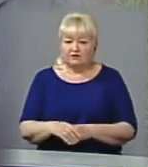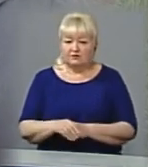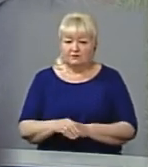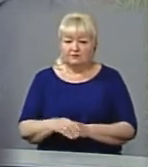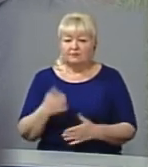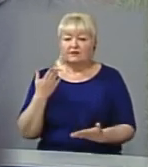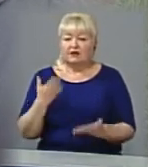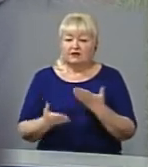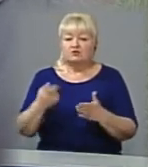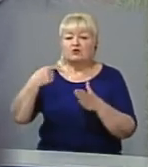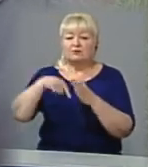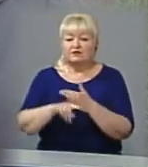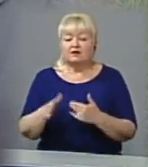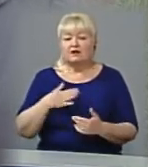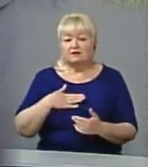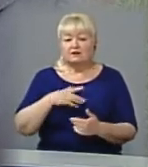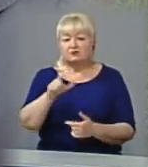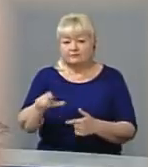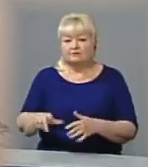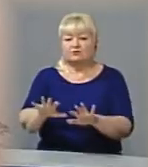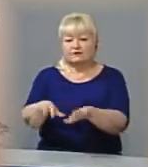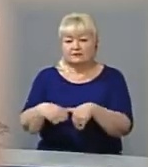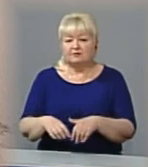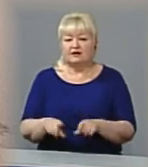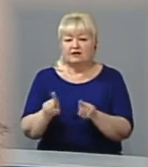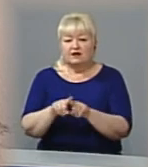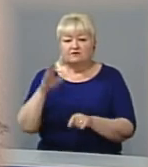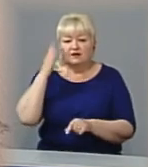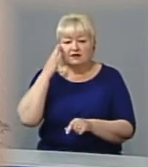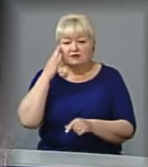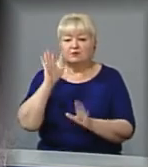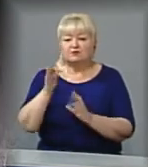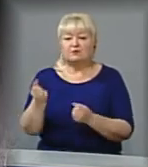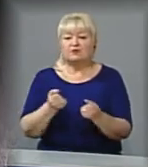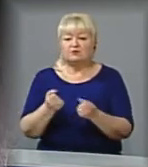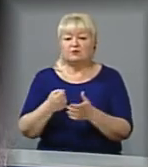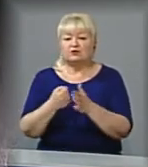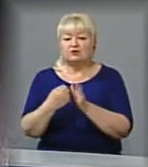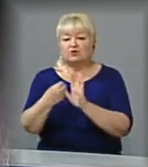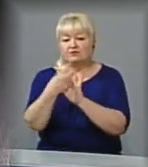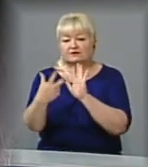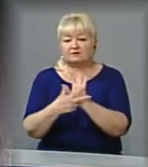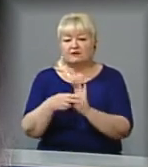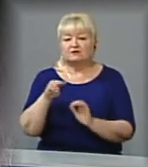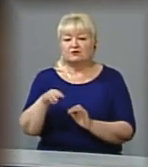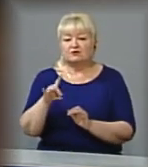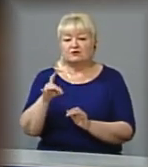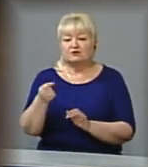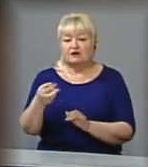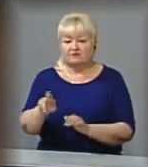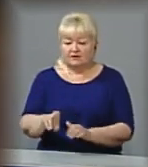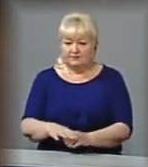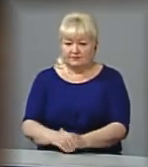в підвалах, наші дезінфектори забирають. Такий спосіб з гризунами будуть боротися до 18 травня. Ліля